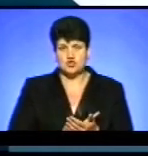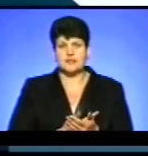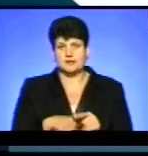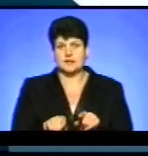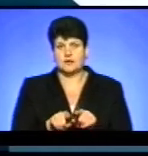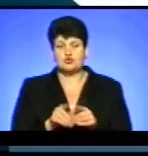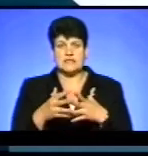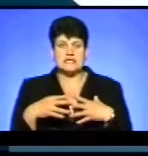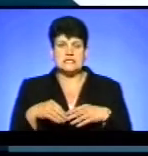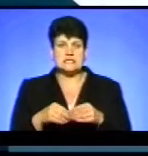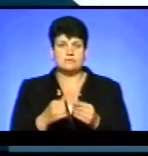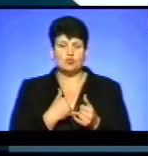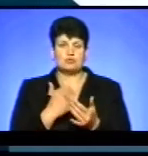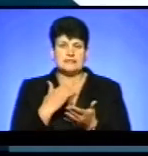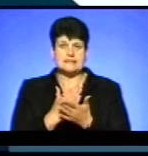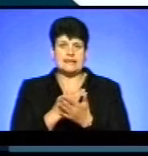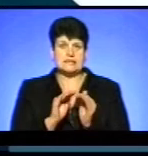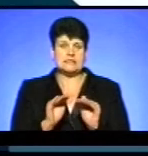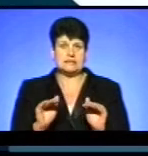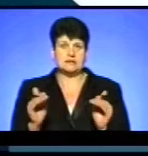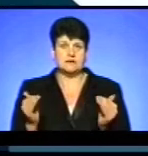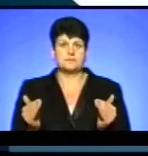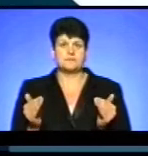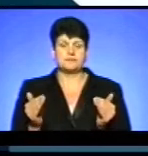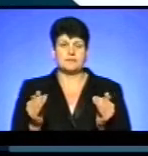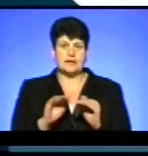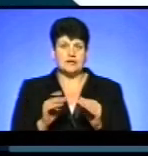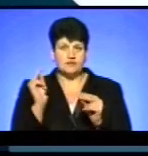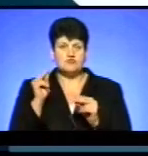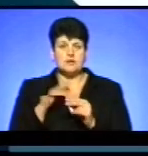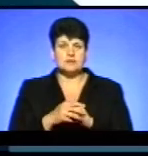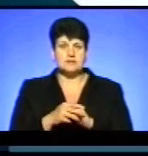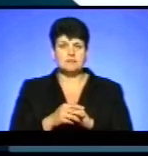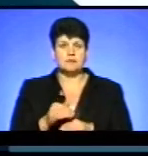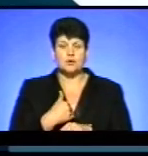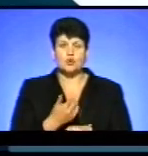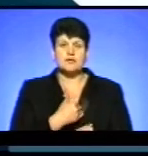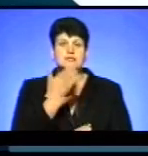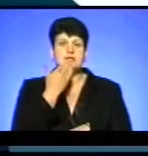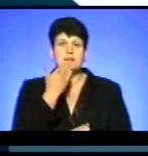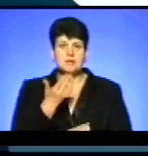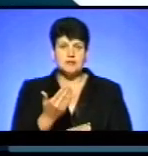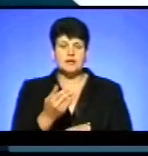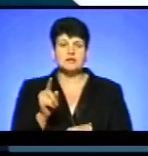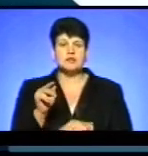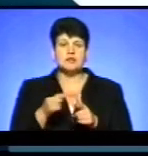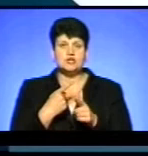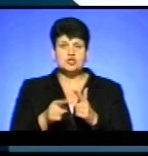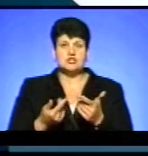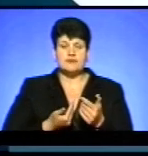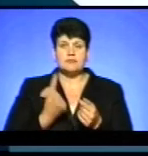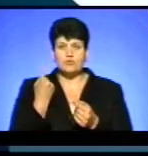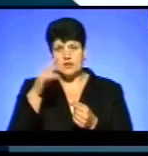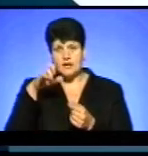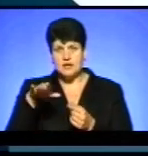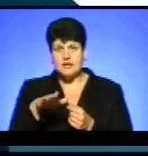і сім'ї в нас є, і діти, і діти в частці. Ми хотіли запитати, чи живемо ми в одній країні,